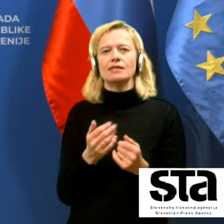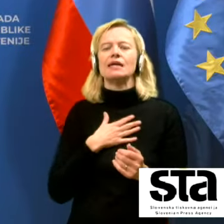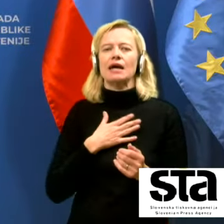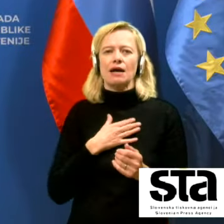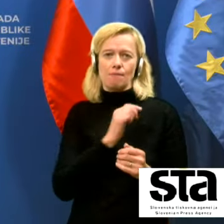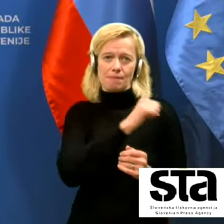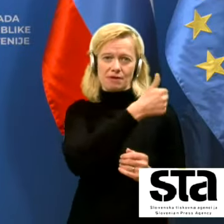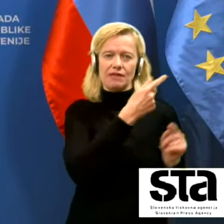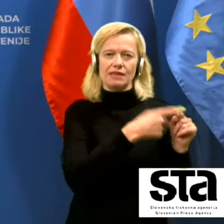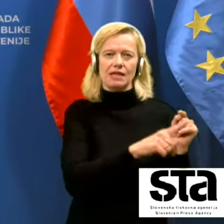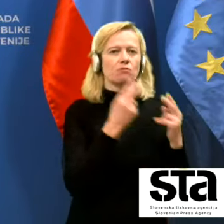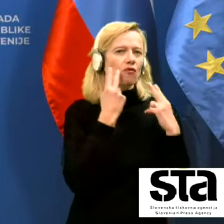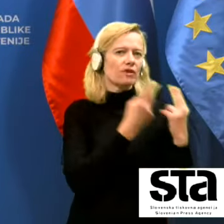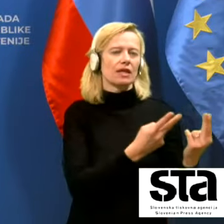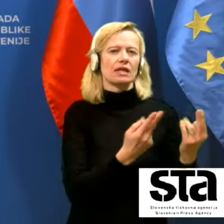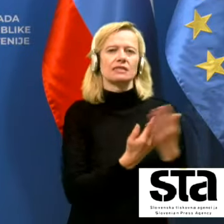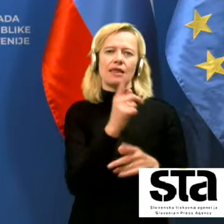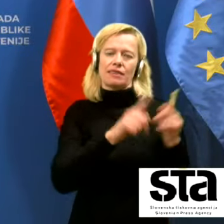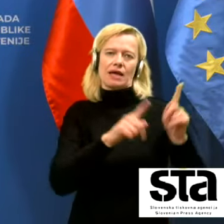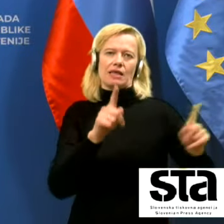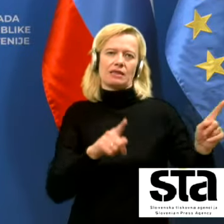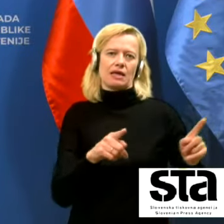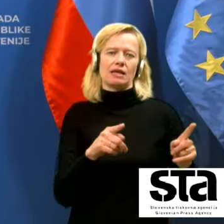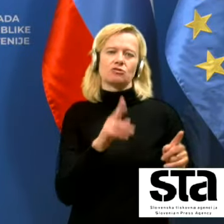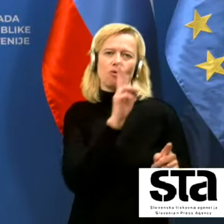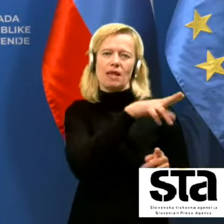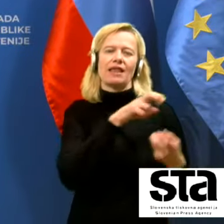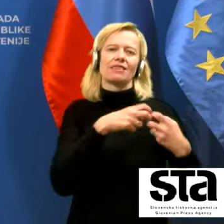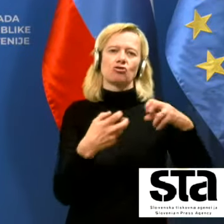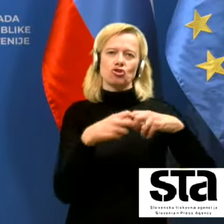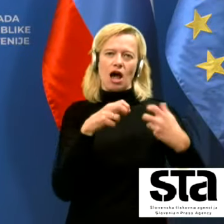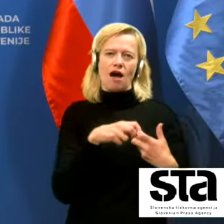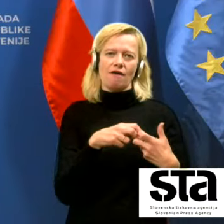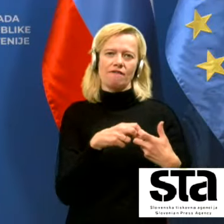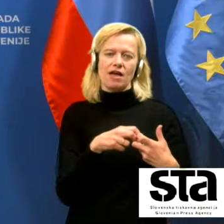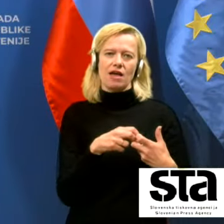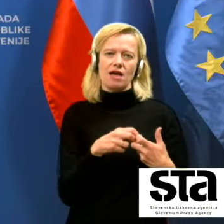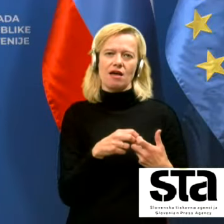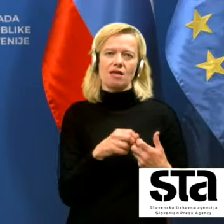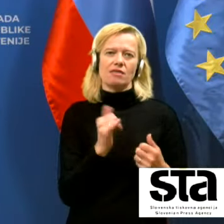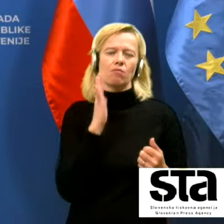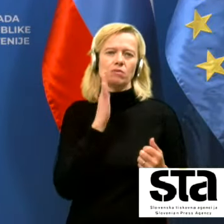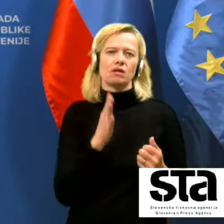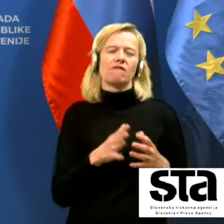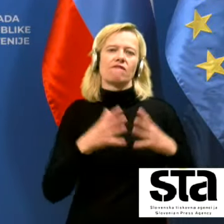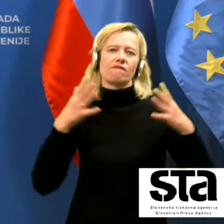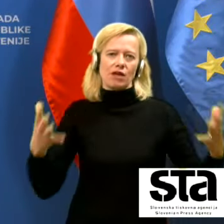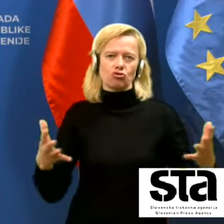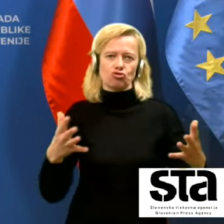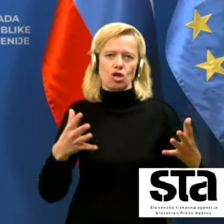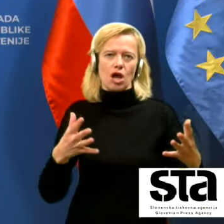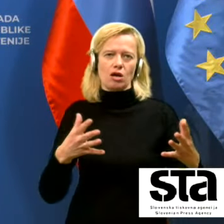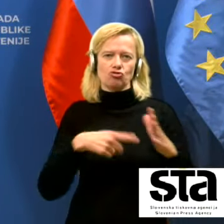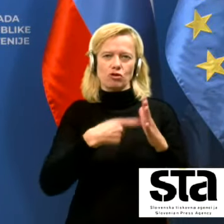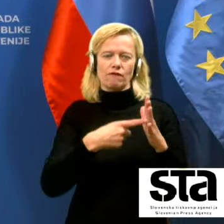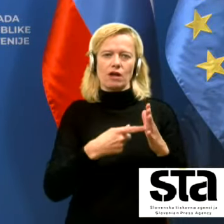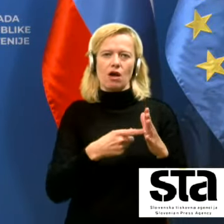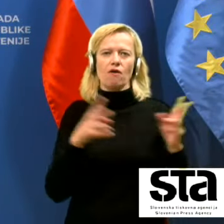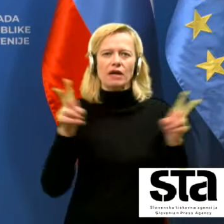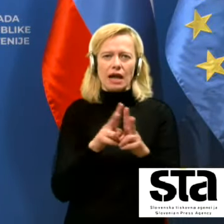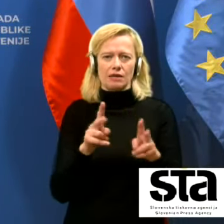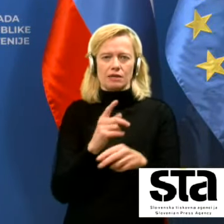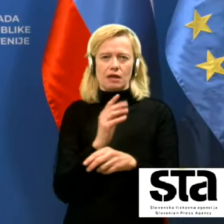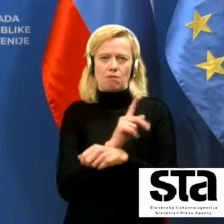delu, je bila za nekatere res težava, da bi jih večjo količino v zelo kratkem roku mogli dobaviti